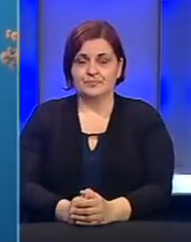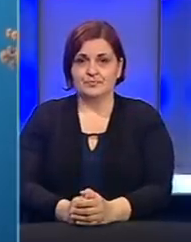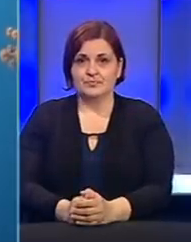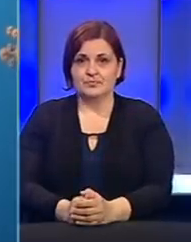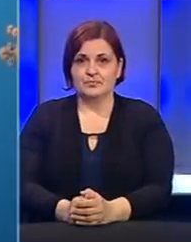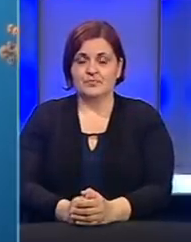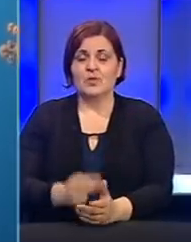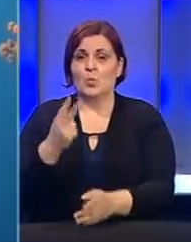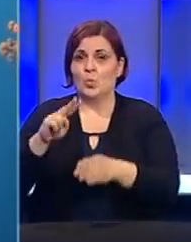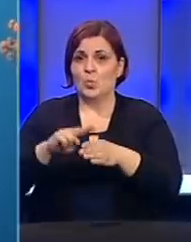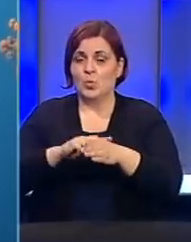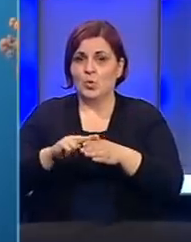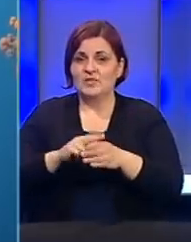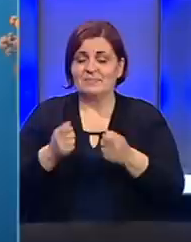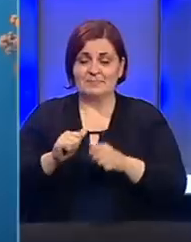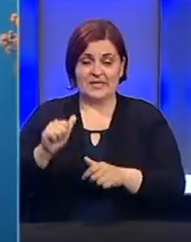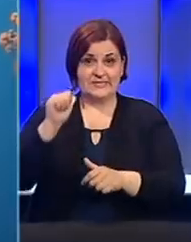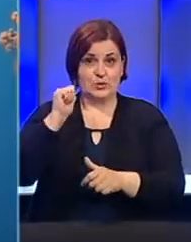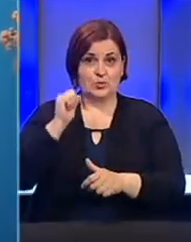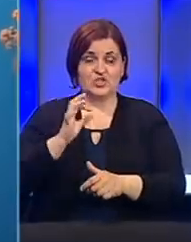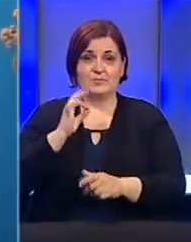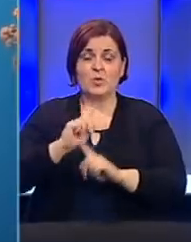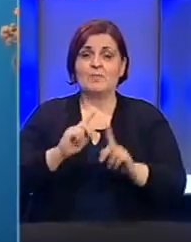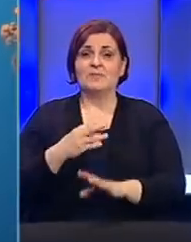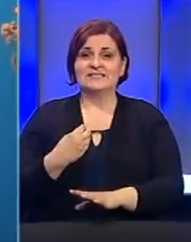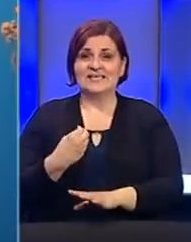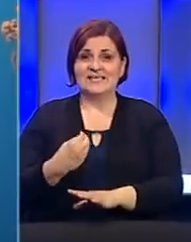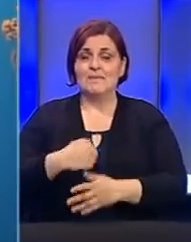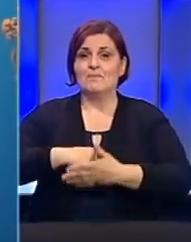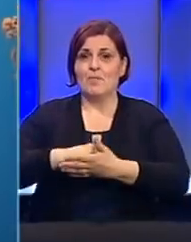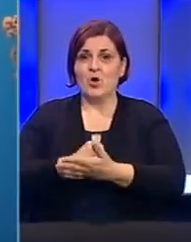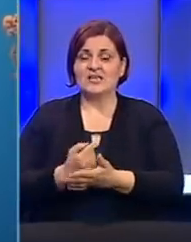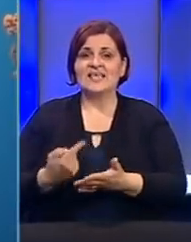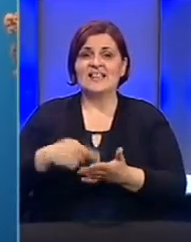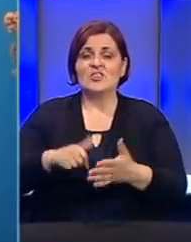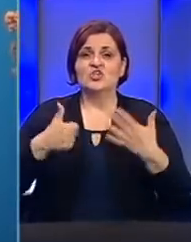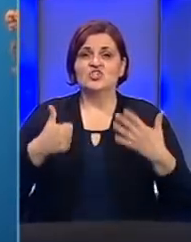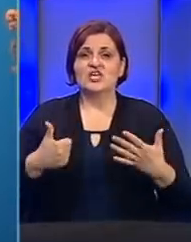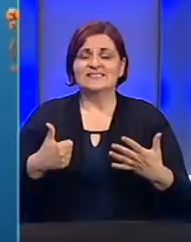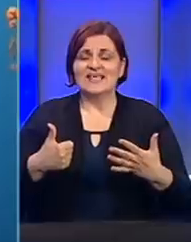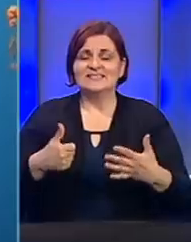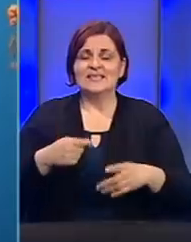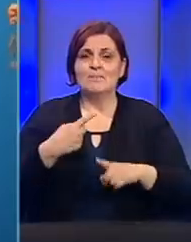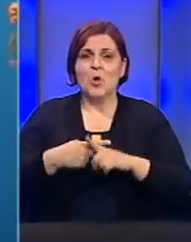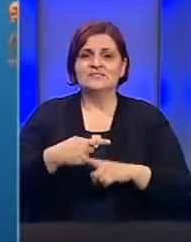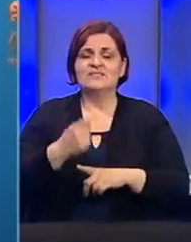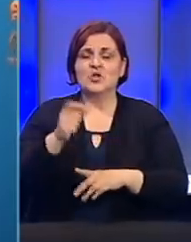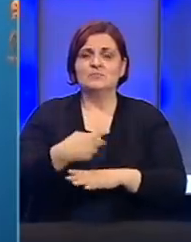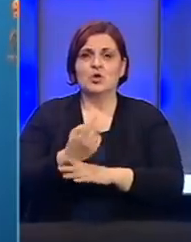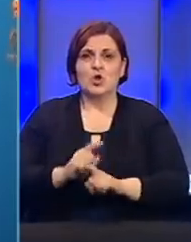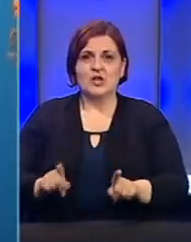U dva mjeseca, zaključno sa jučerašnjim danom u Republici Srpskoj, potvrđeno je 1068 pozitivnih osoba na koronavirus.